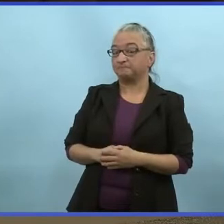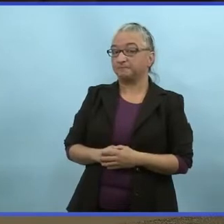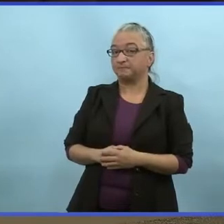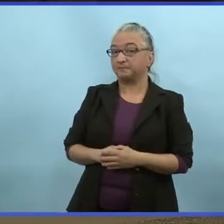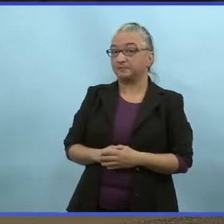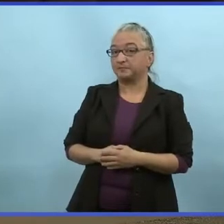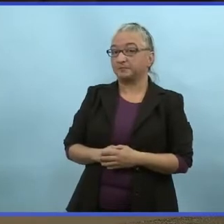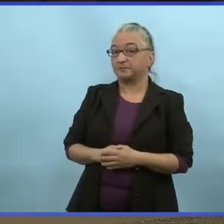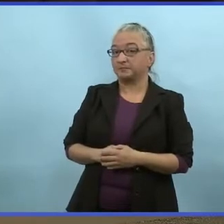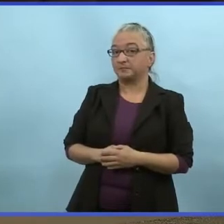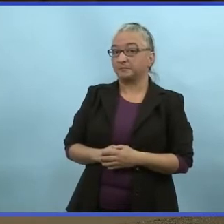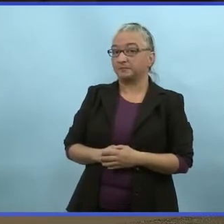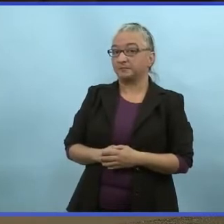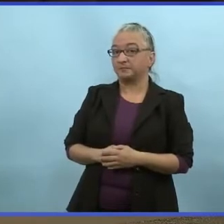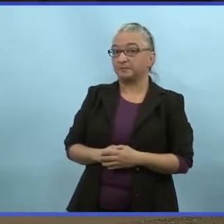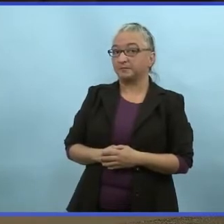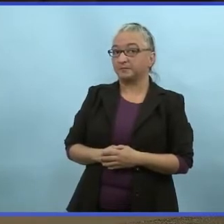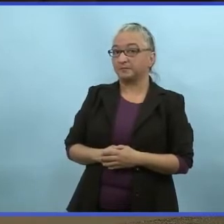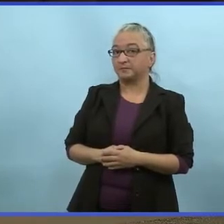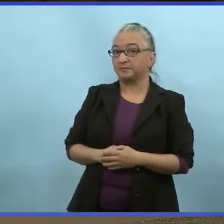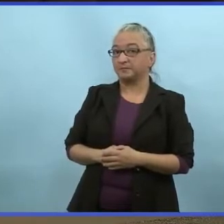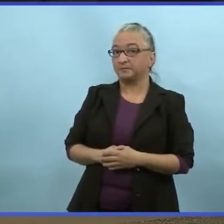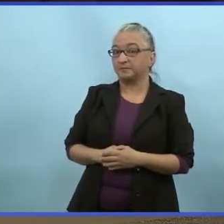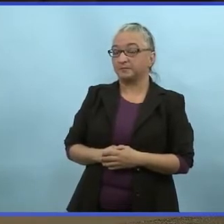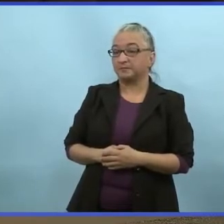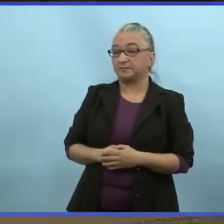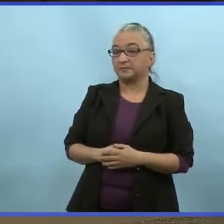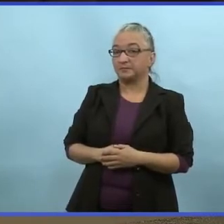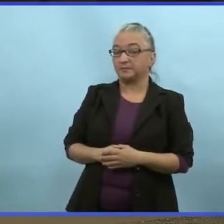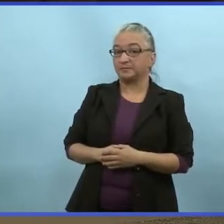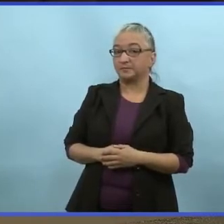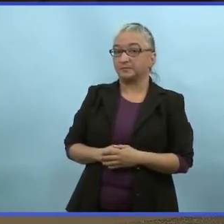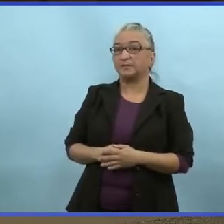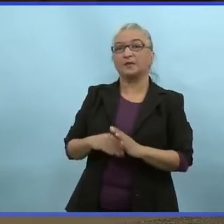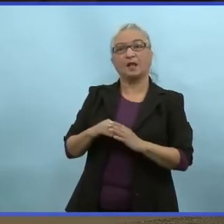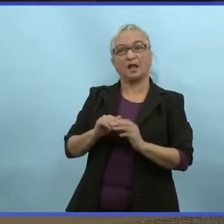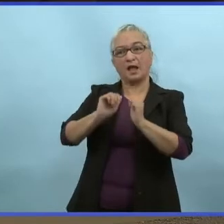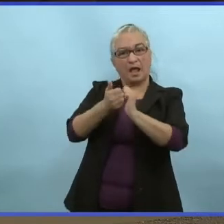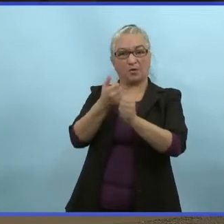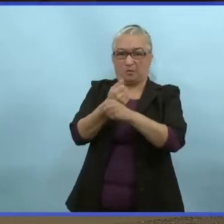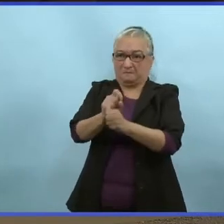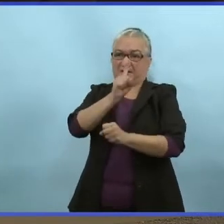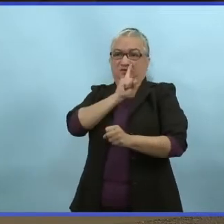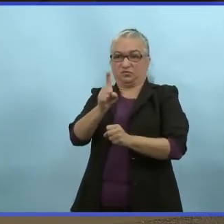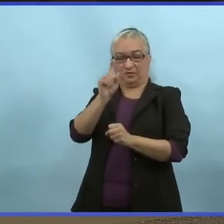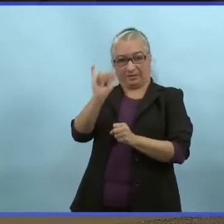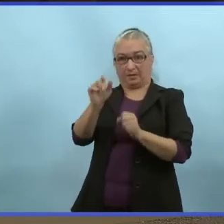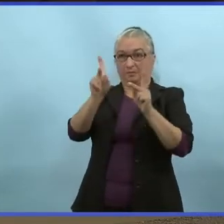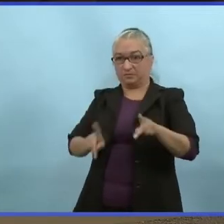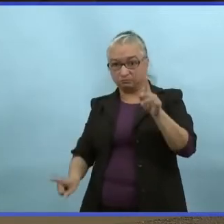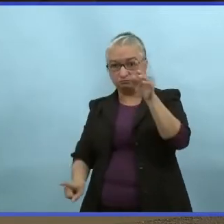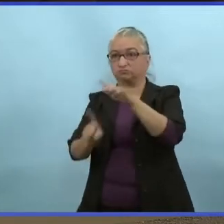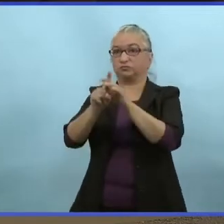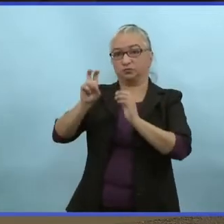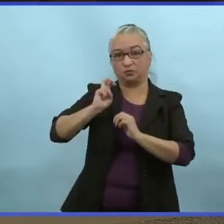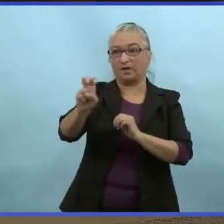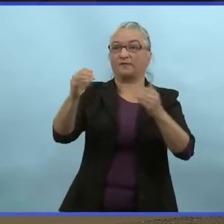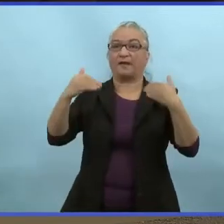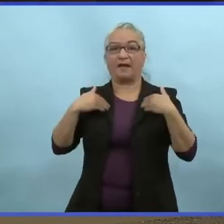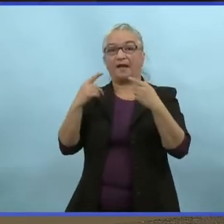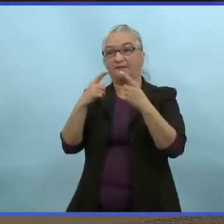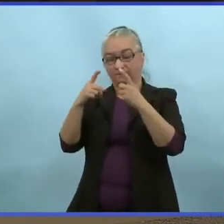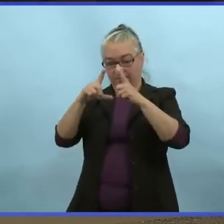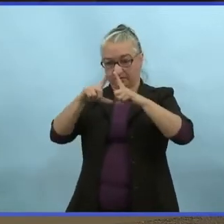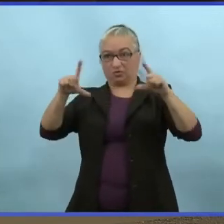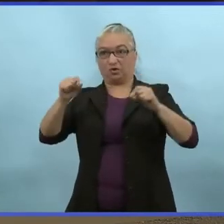Il y a deux cartes différentes. Et comment s'assurer que quand les gens vont voyager, vont utiliser la bonne carte